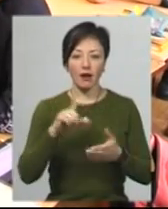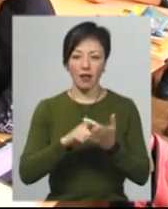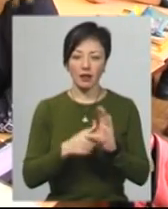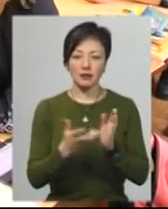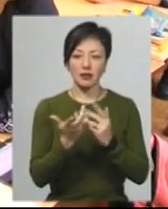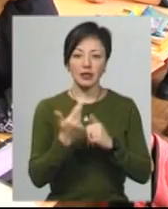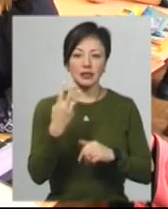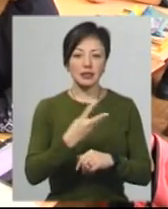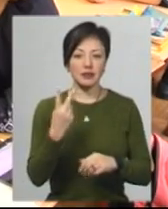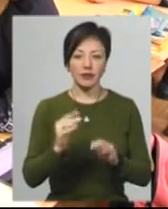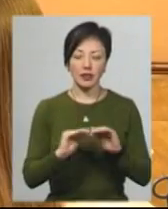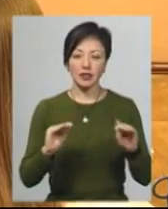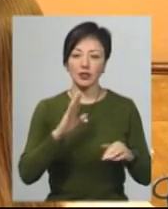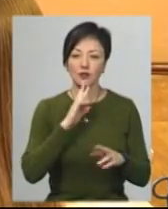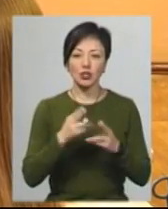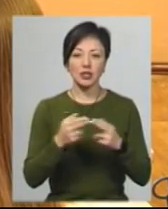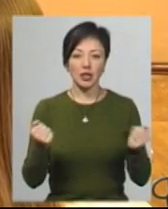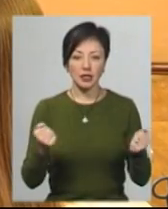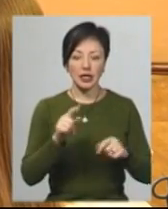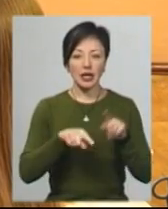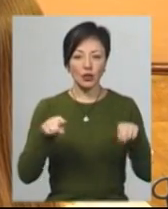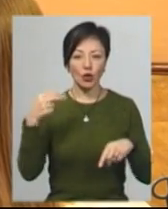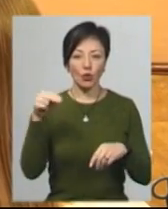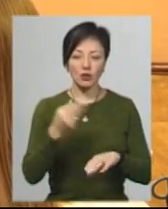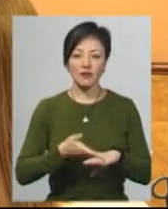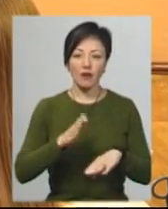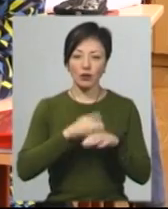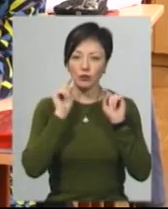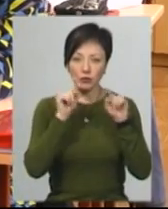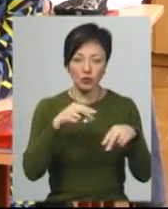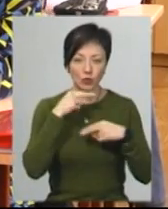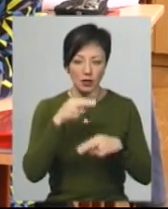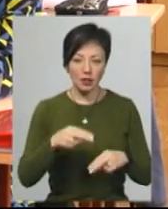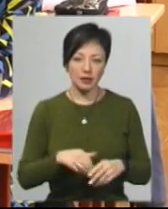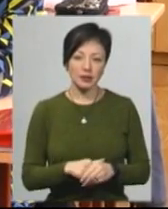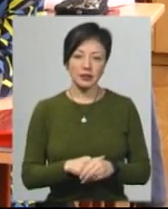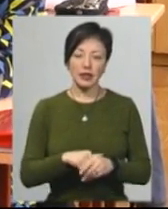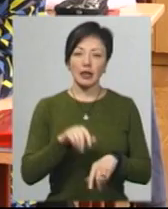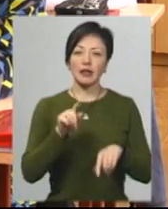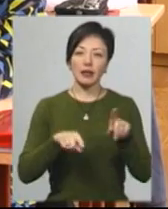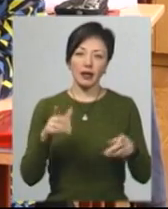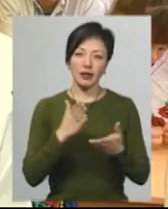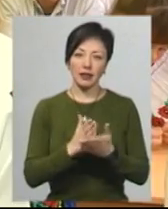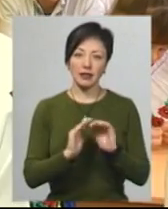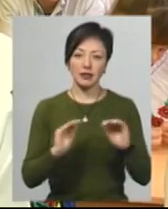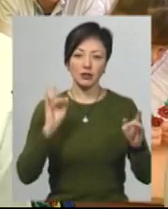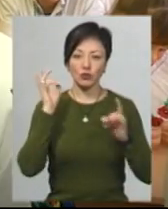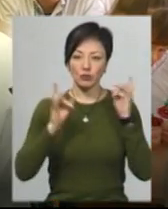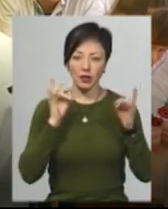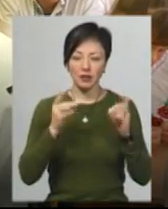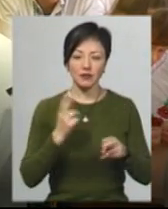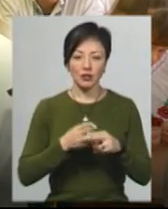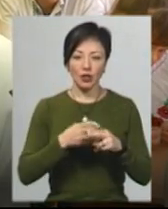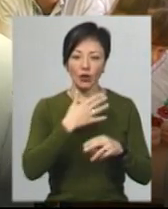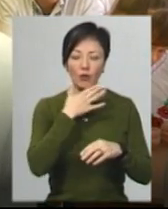нараховуються 32 учні. Дівчина зізнається, іноді на уроці важко зосередитись. Деякі діти є, які шумлять. Це заважає. Звичайно, коли